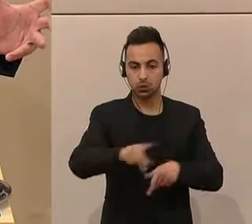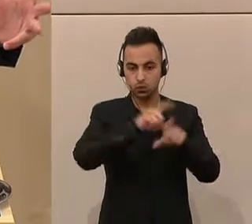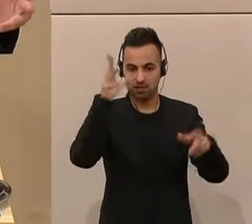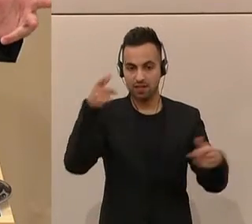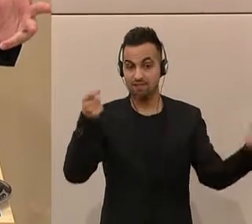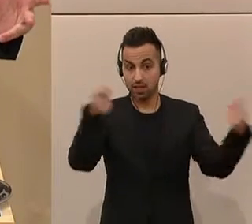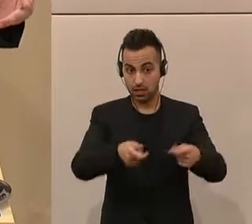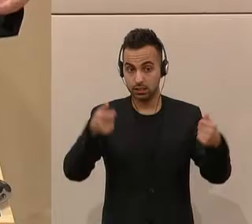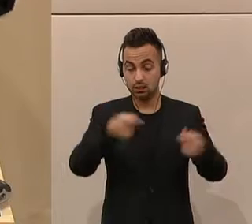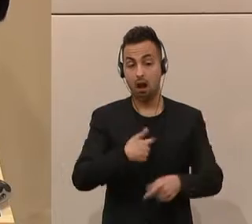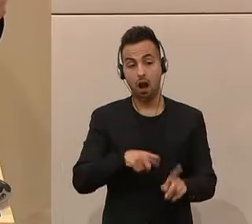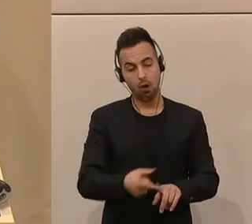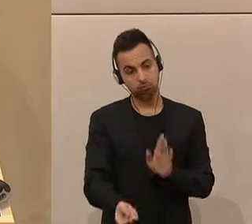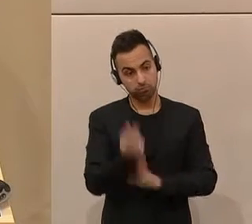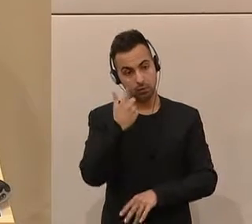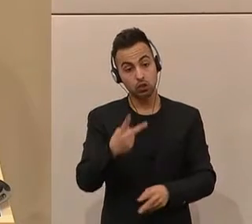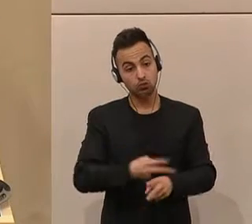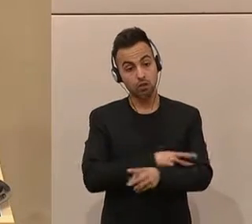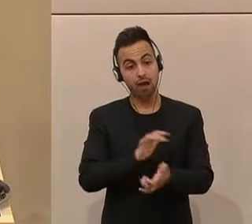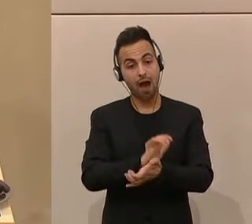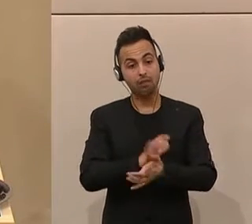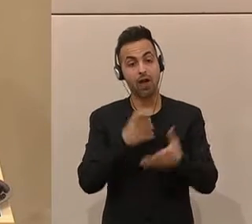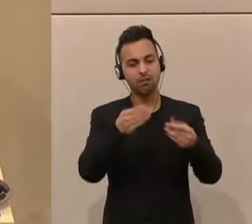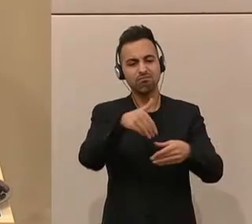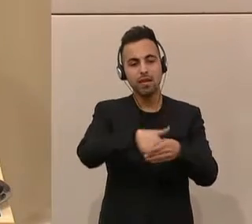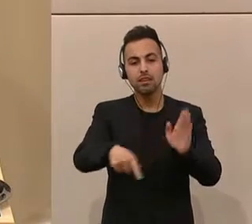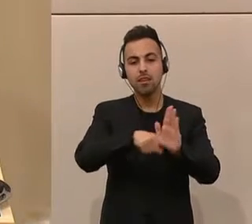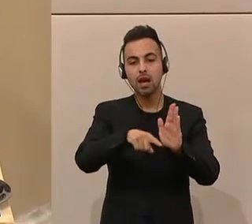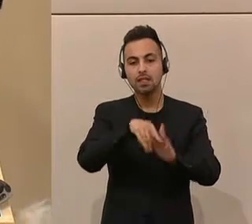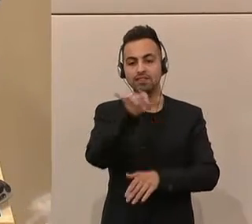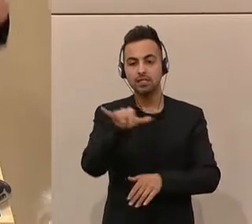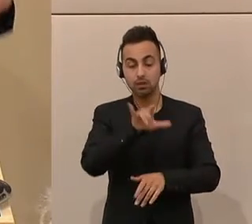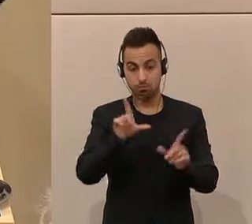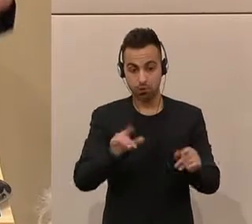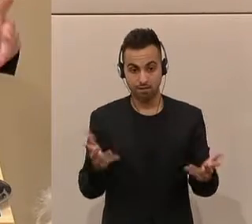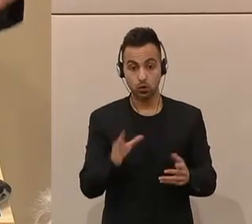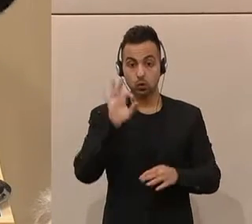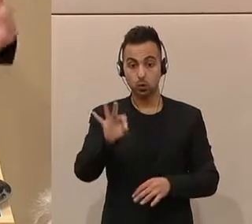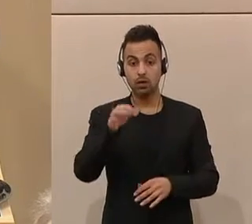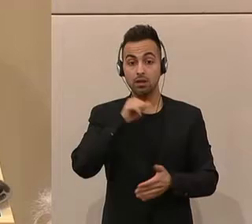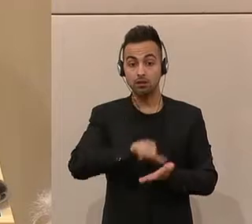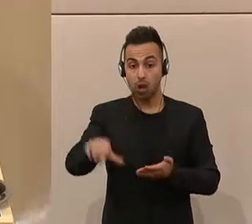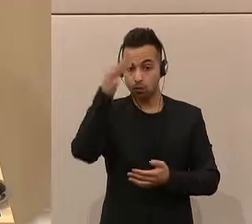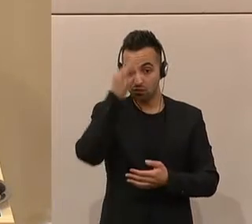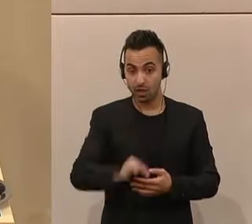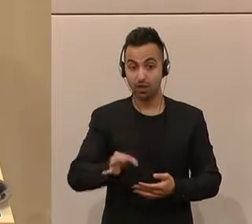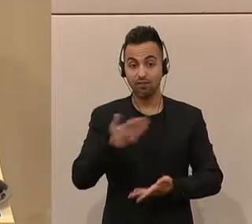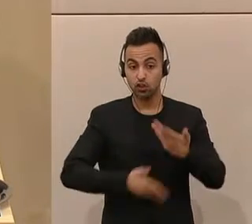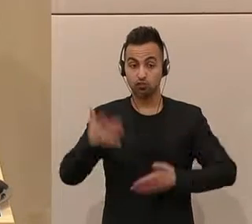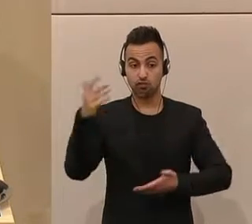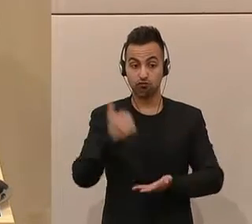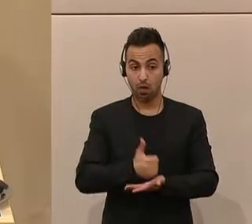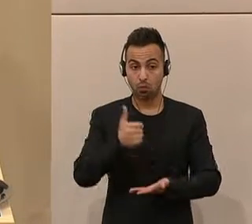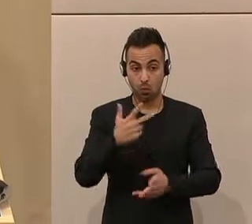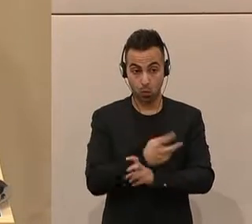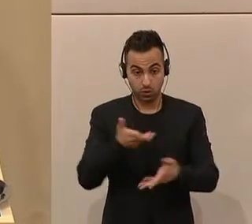auch, dass der Staat Anleihe gegeben hat mit Negativzinsen. Das zeugt für die gute Bonität des Wirtschaftsstandards Österreich, dass